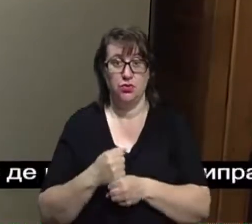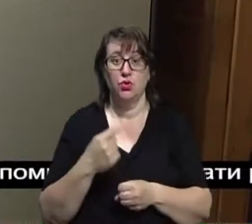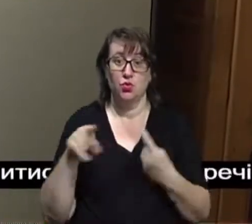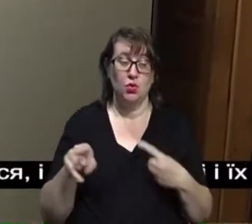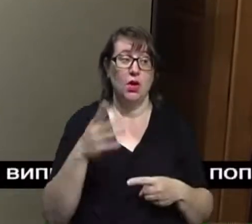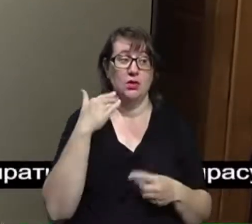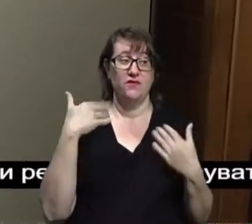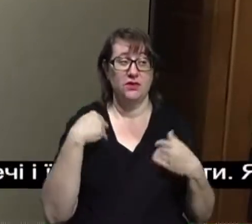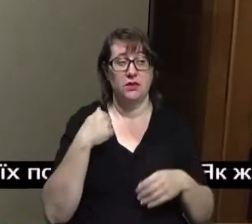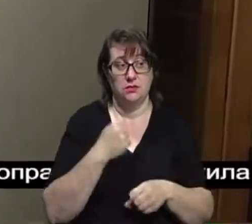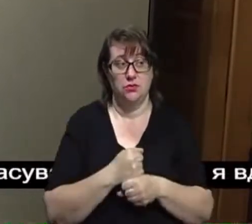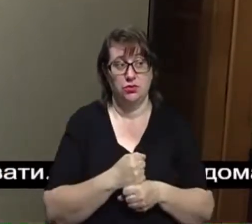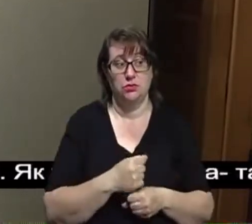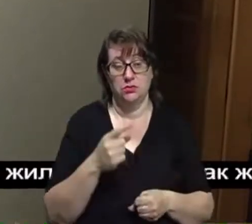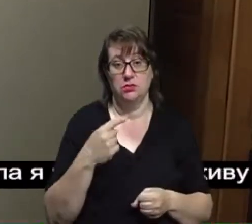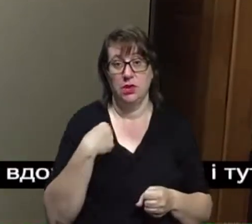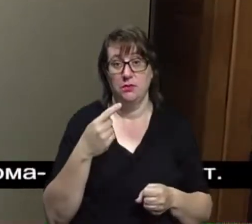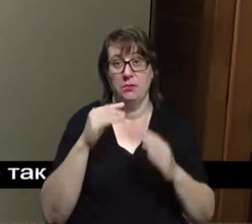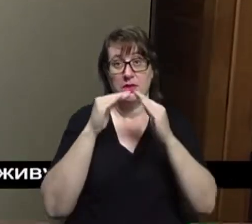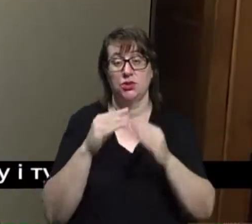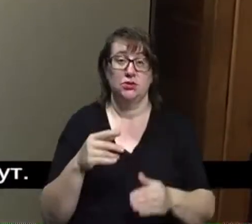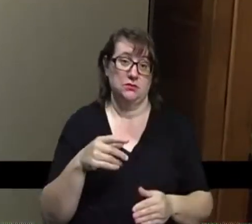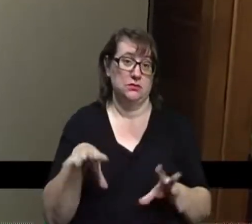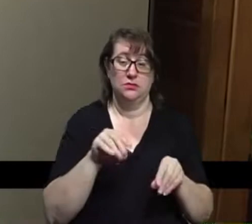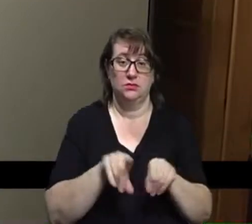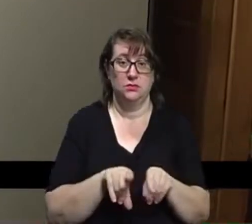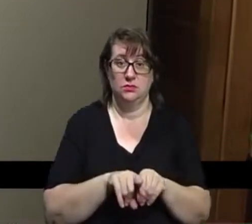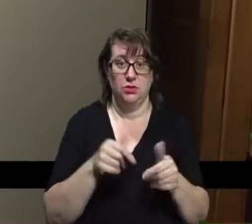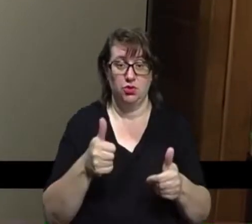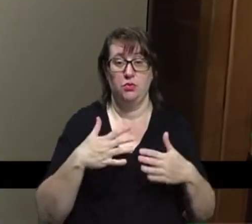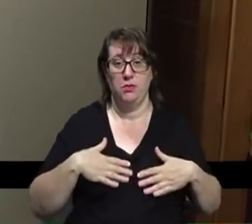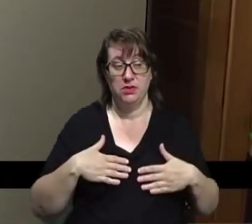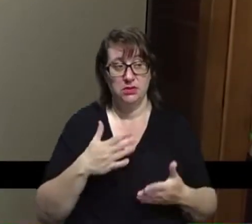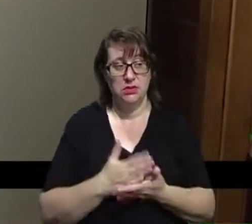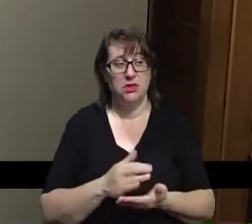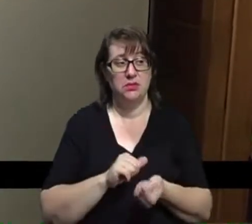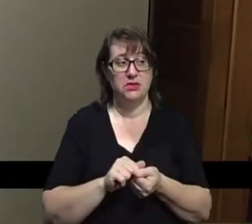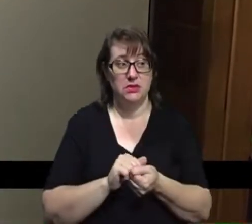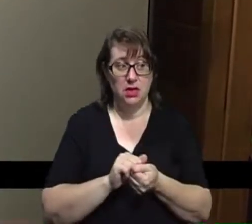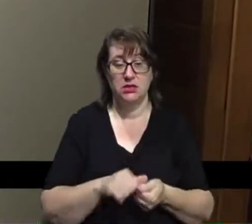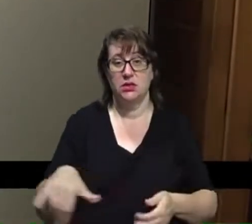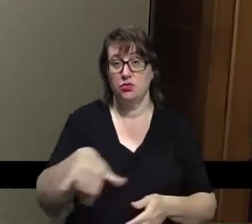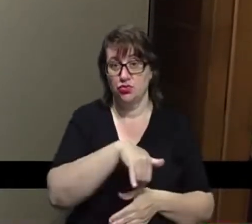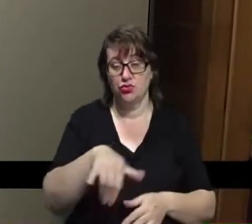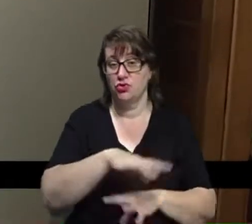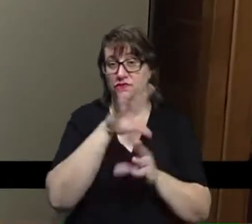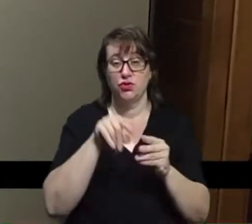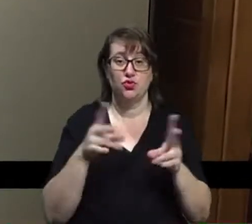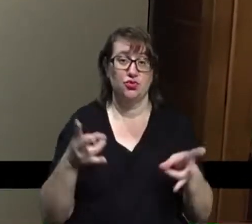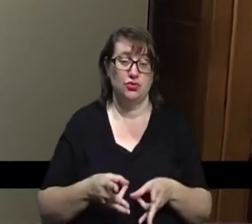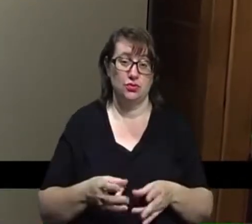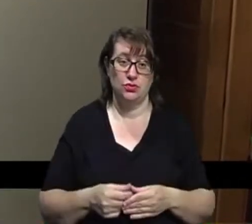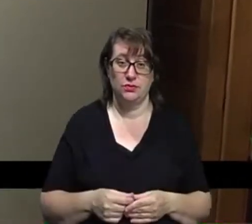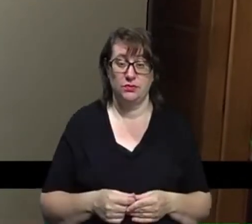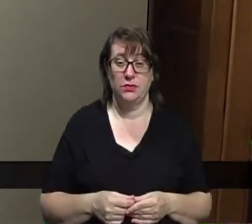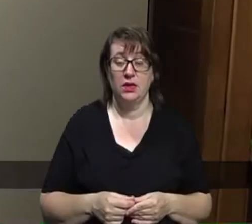Для мене підходить, ну, під крышу все, все, що угодно, помитися, постирати, поутюжити. Все, що, ну, як